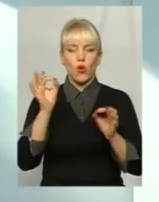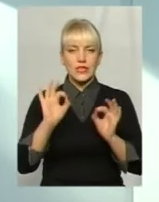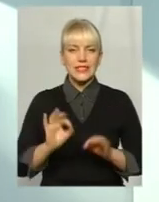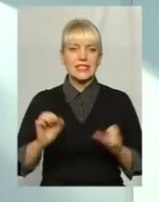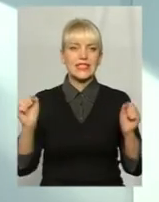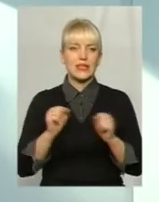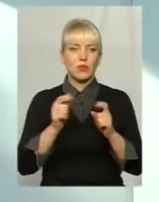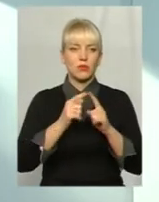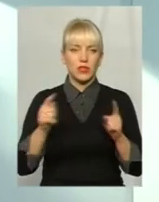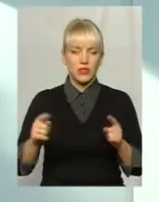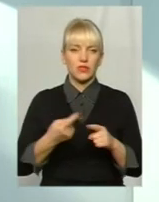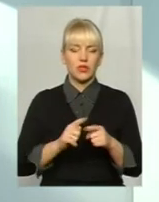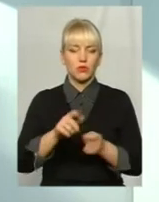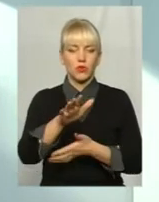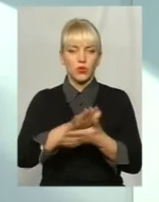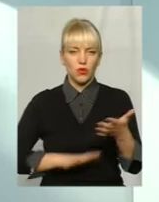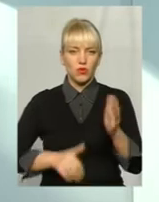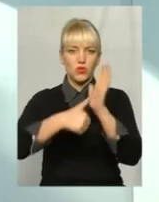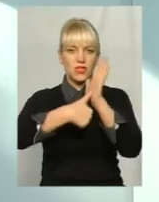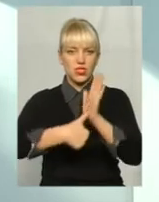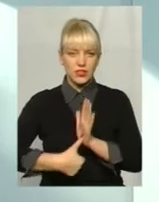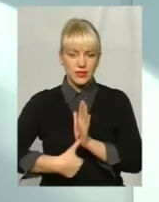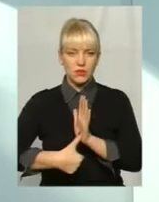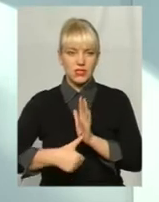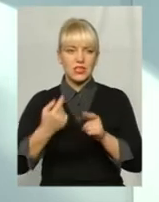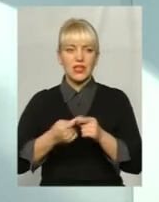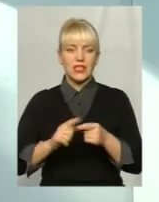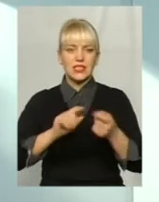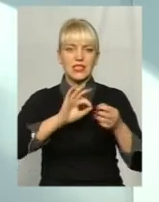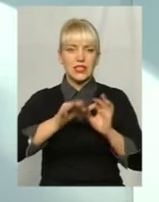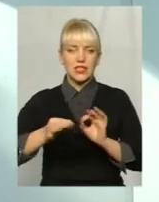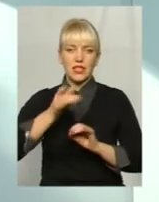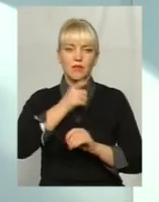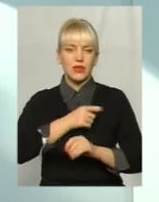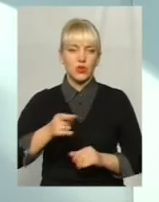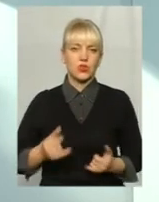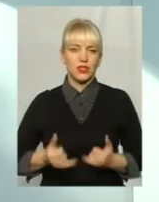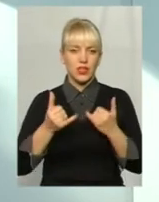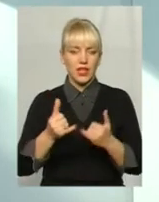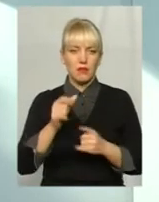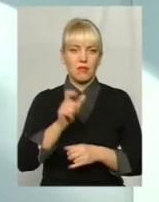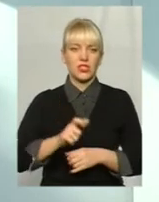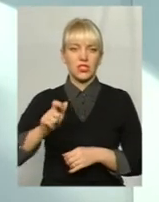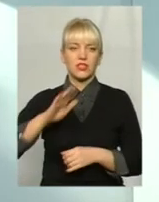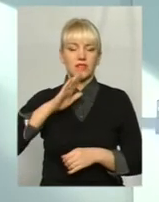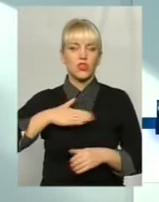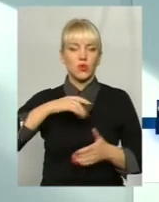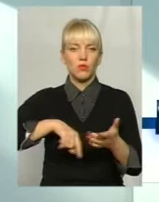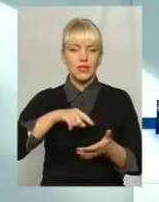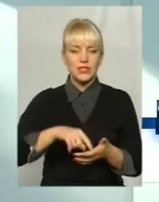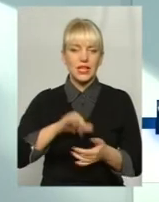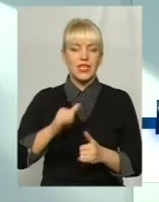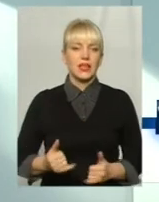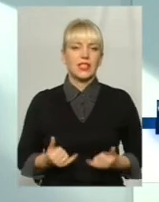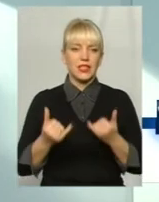він продовжується не менше шести місяців. Це складний період для мешканців нашого міста та і для